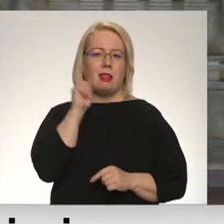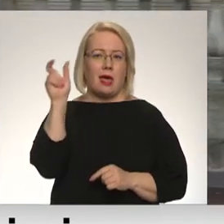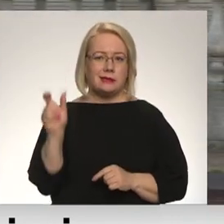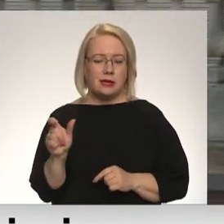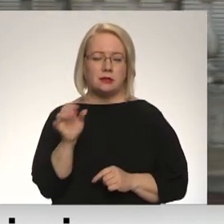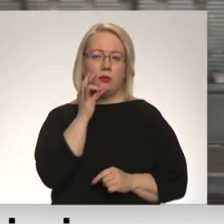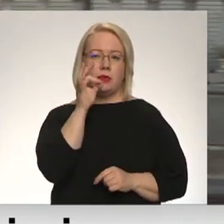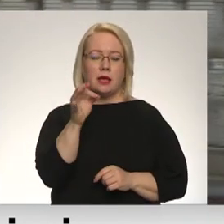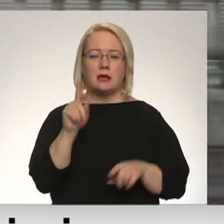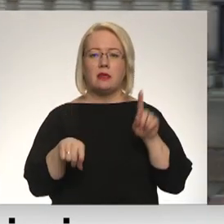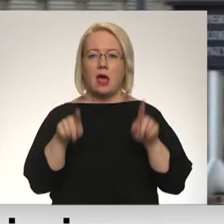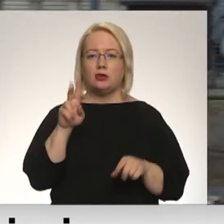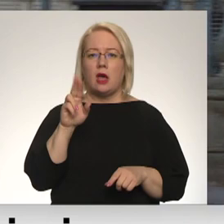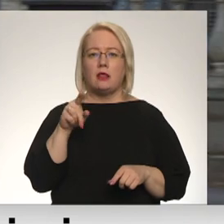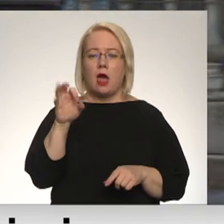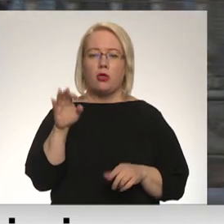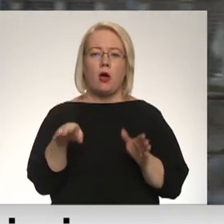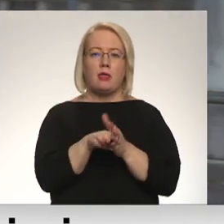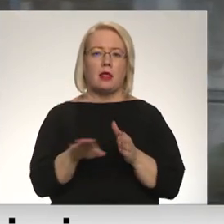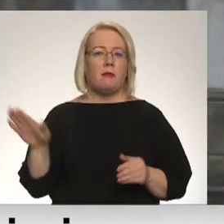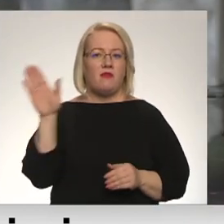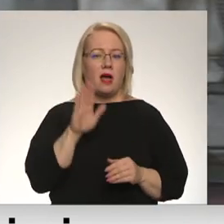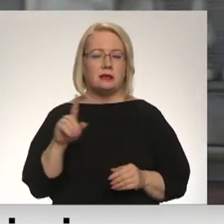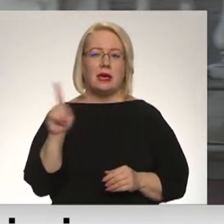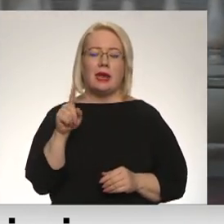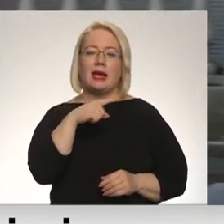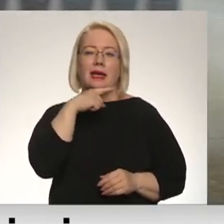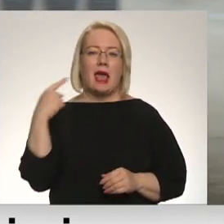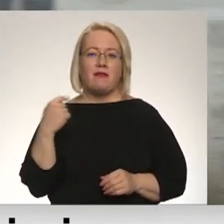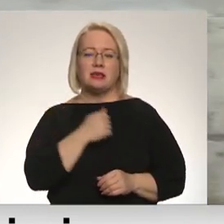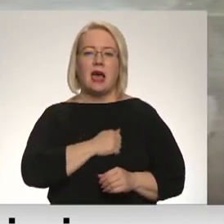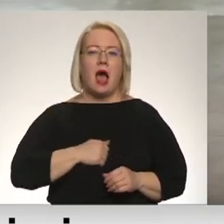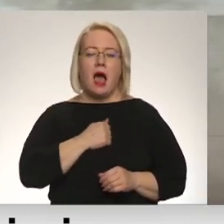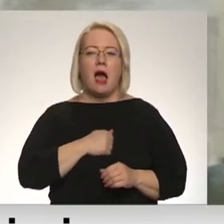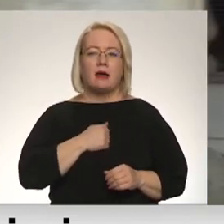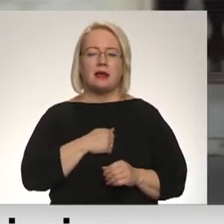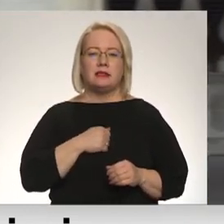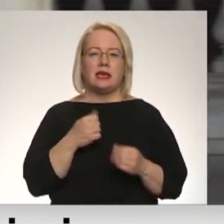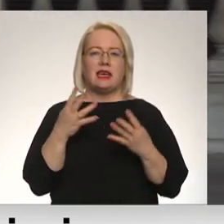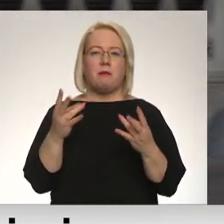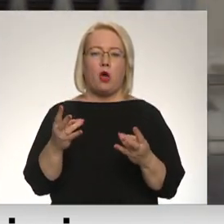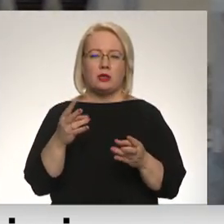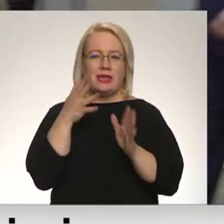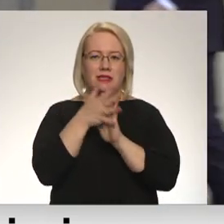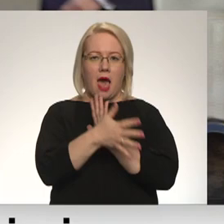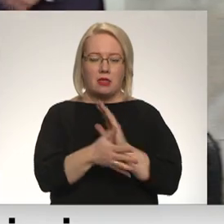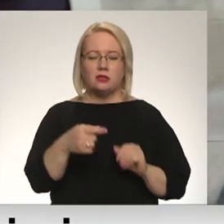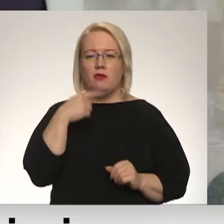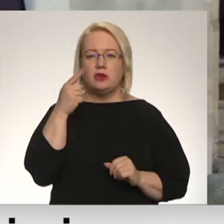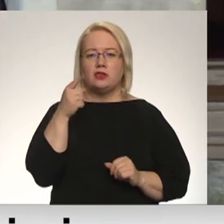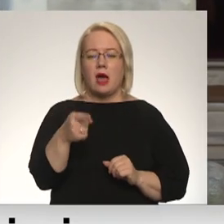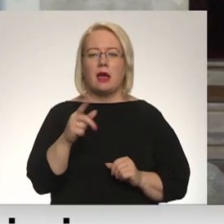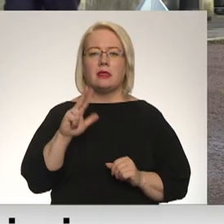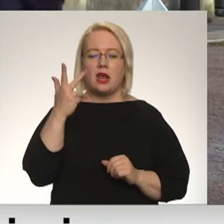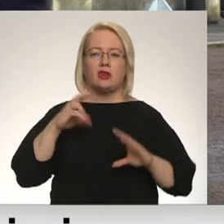sacīja, ka dažas NATO dalīju valstis šķiet ir Krievijas agresijas hipnotizētas. Viņš teicās, ka trešais pasaules karš varētu